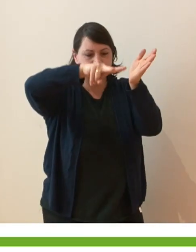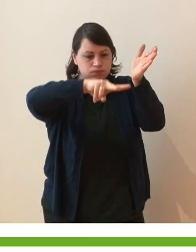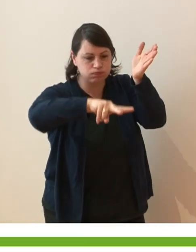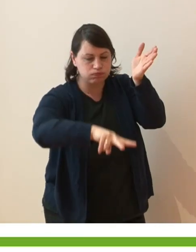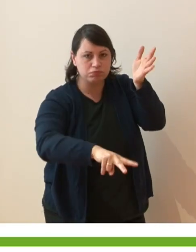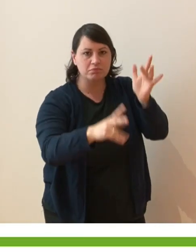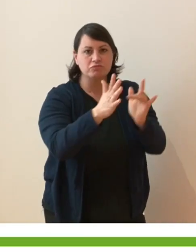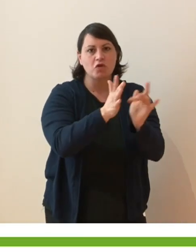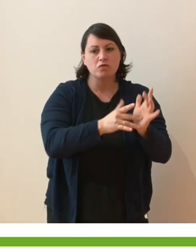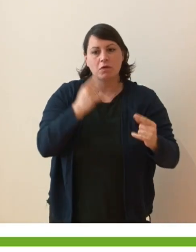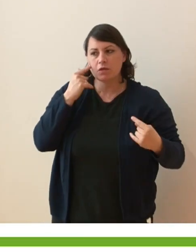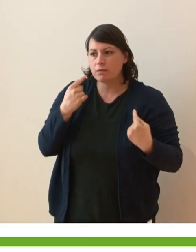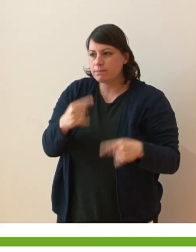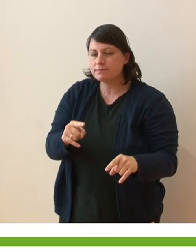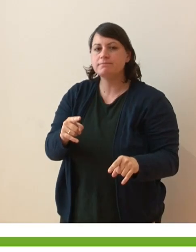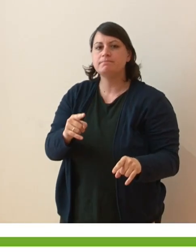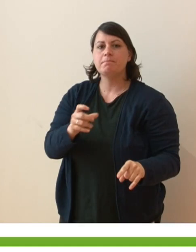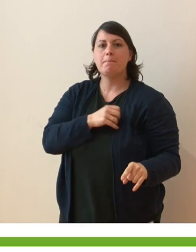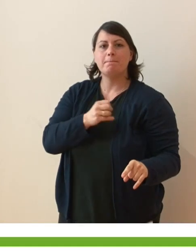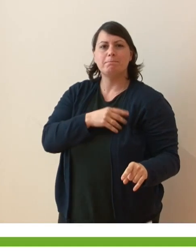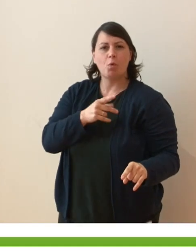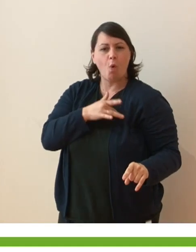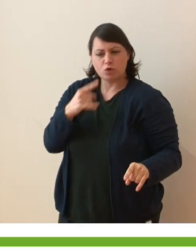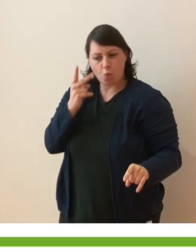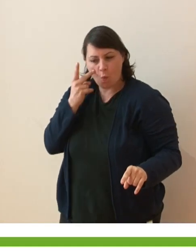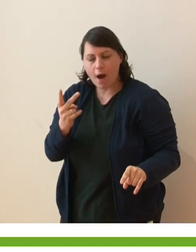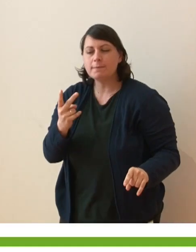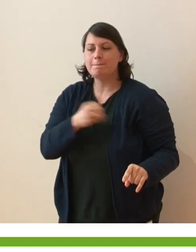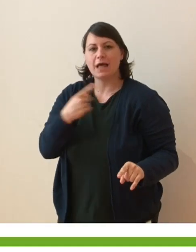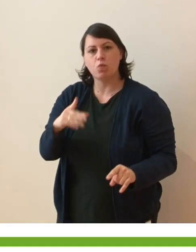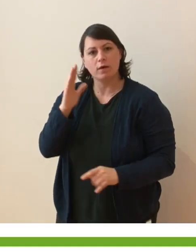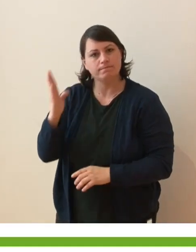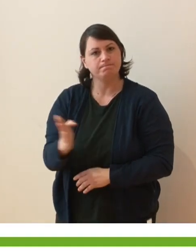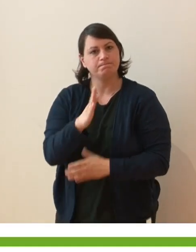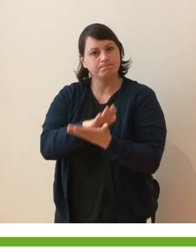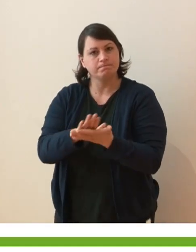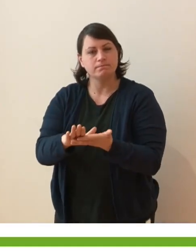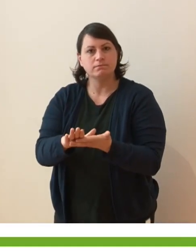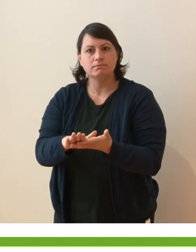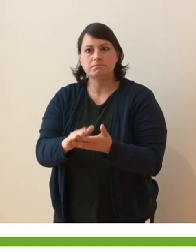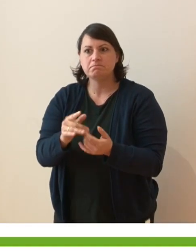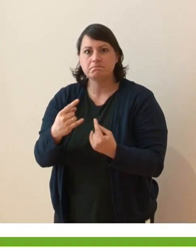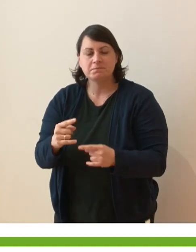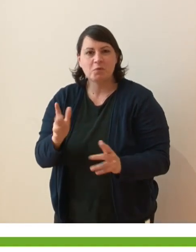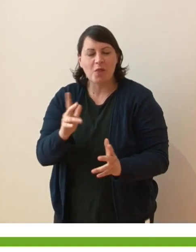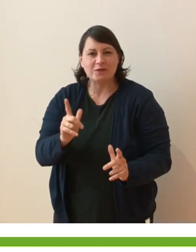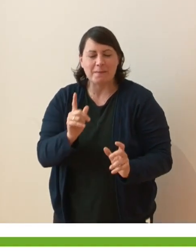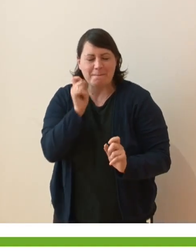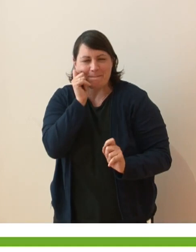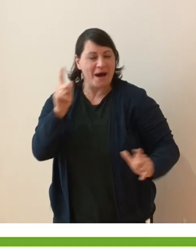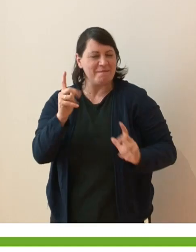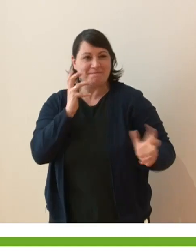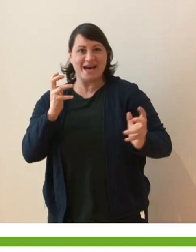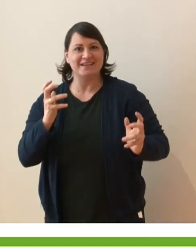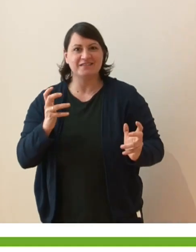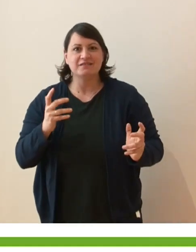ti sono rimessi i tuoi peccati ma roba da saltar su e ti sono rimessi i tuoi peccati.